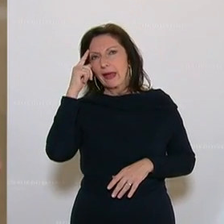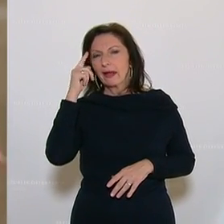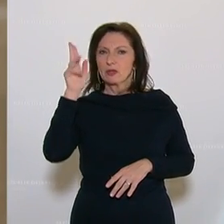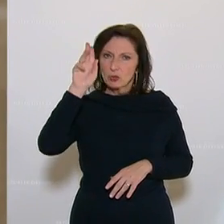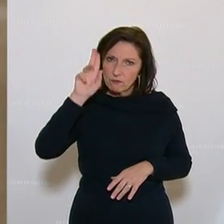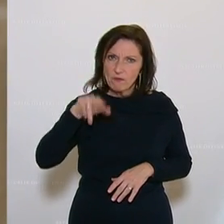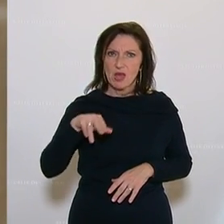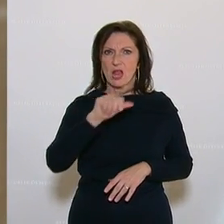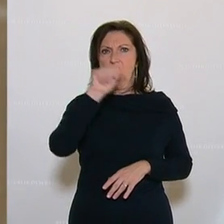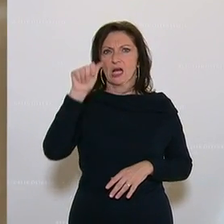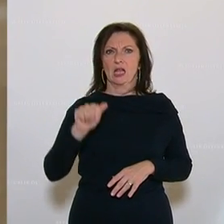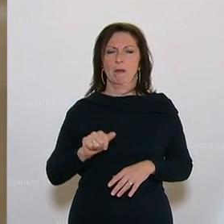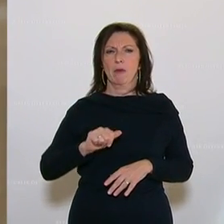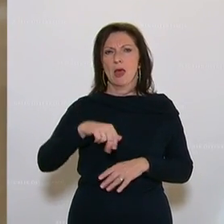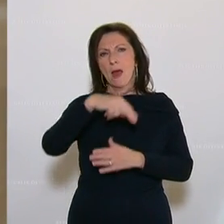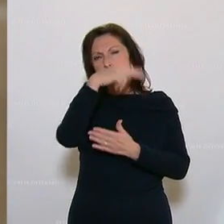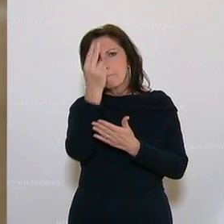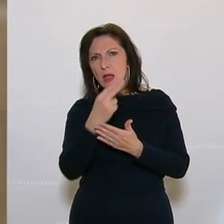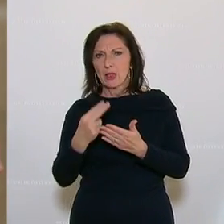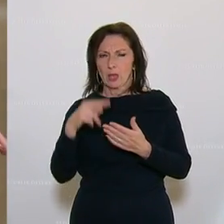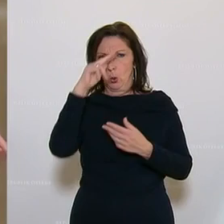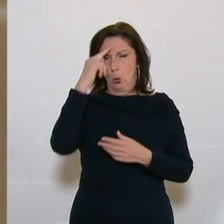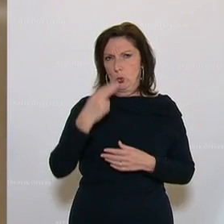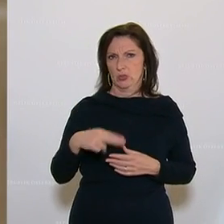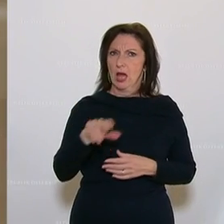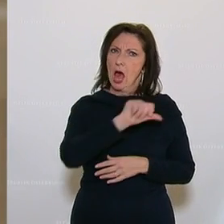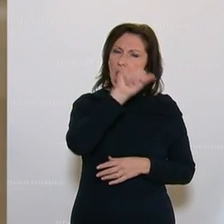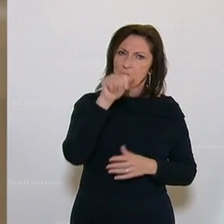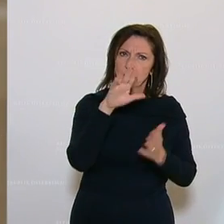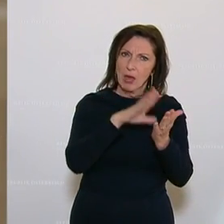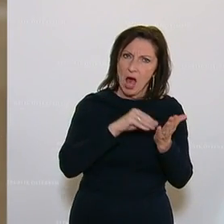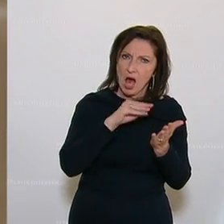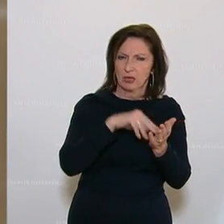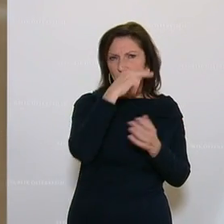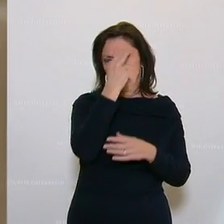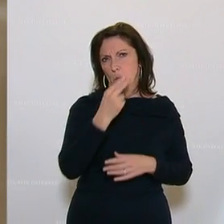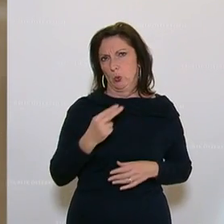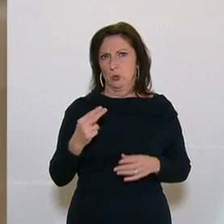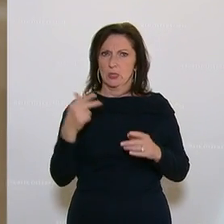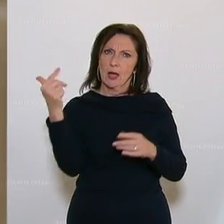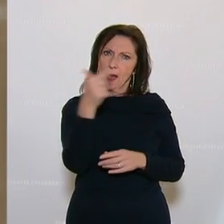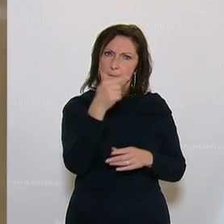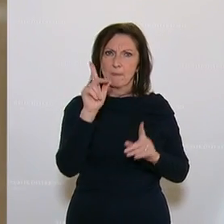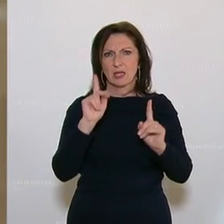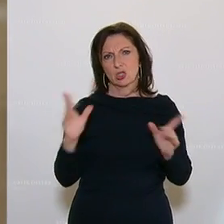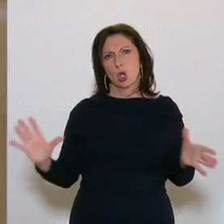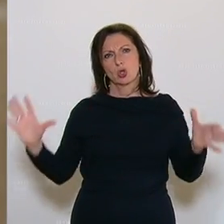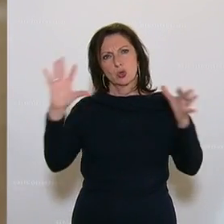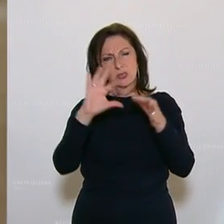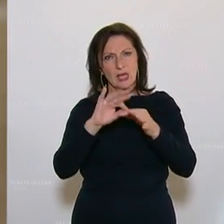Wien die Akademie der Bildenden Künste und die Akademie der Angewandten Künste zusammenzulegen, um